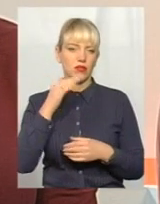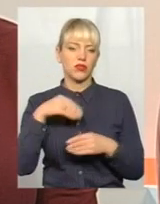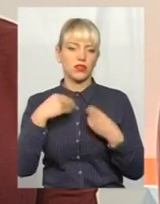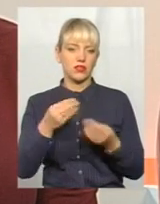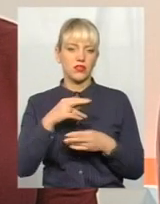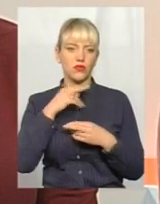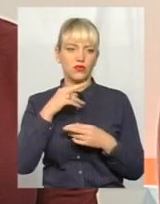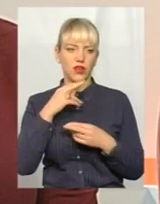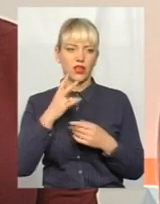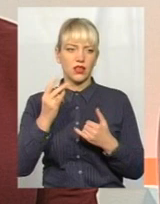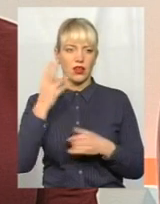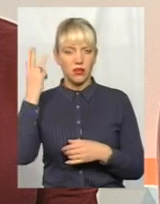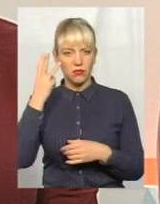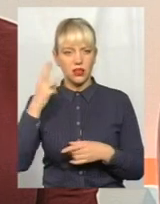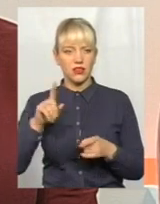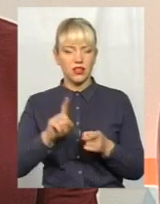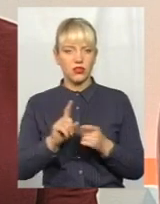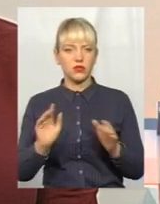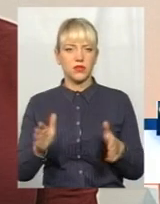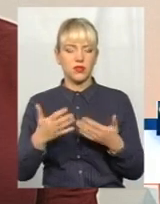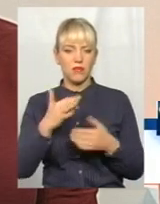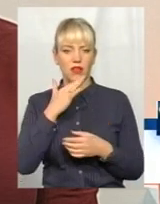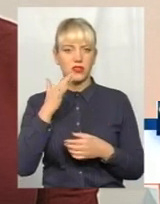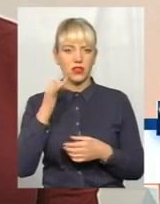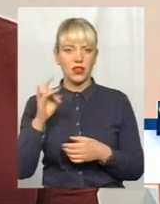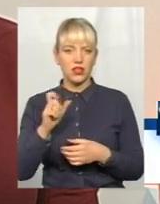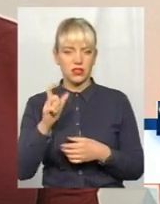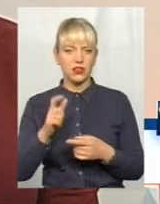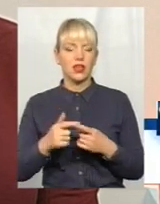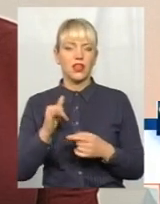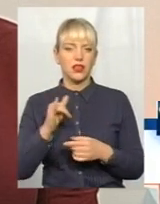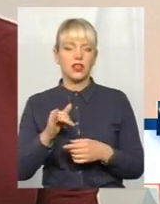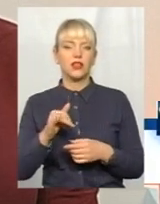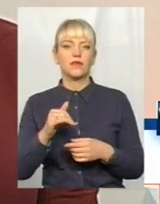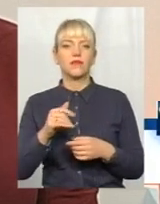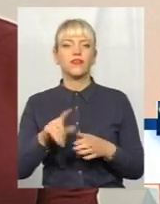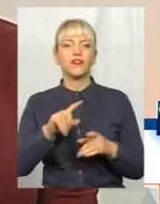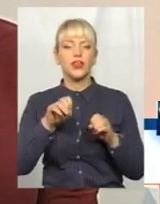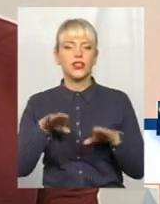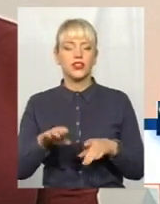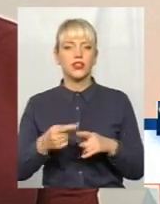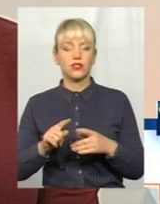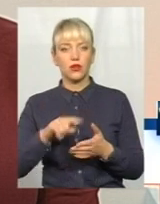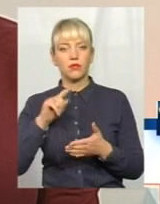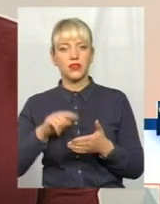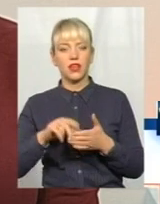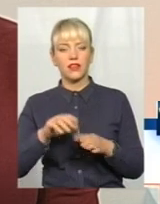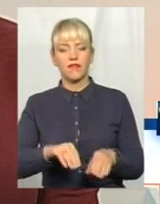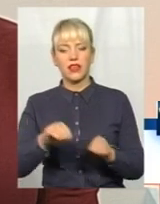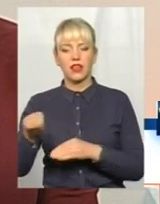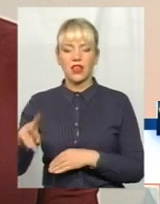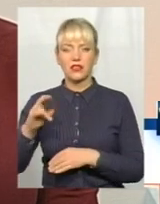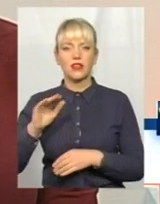Ну і на Хмельниччині воно піднімалось не раз. Просто вирішення цього питання десь відкладалось. На потім